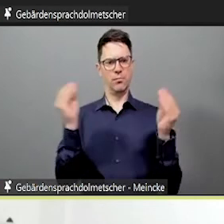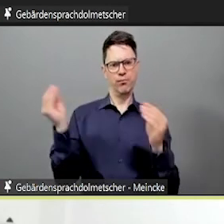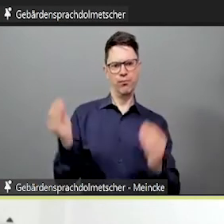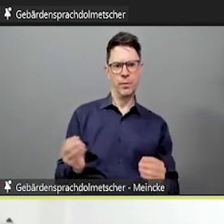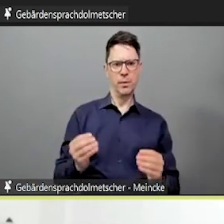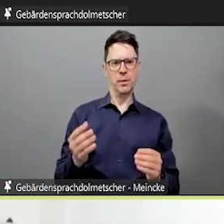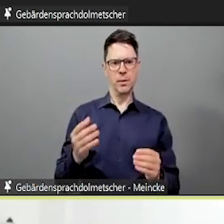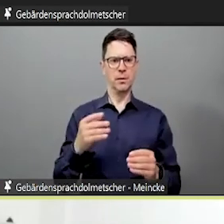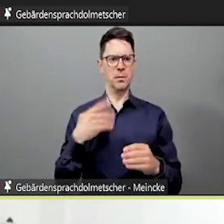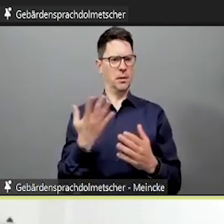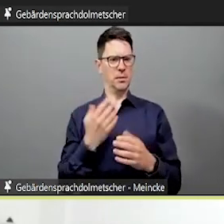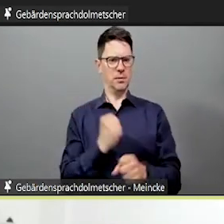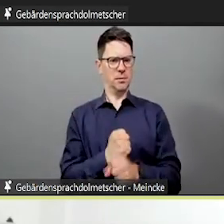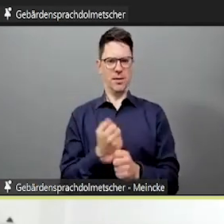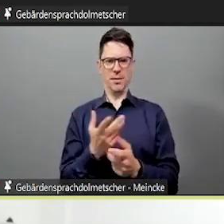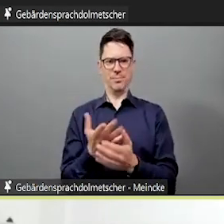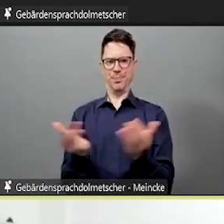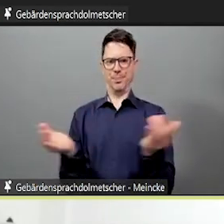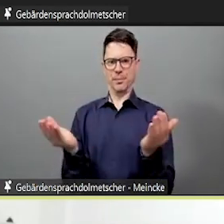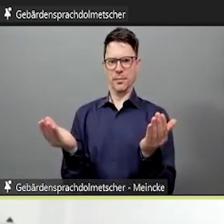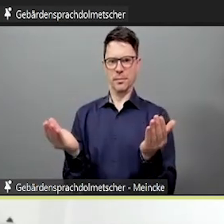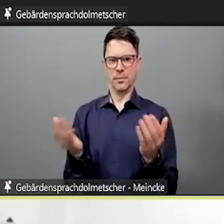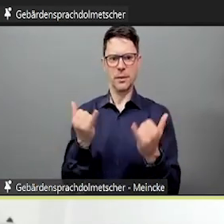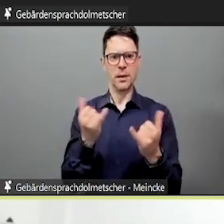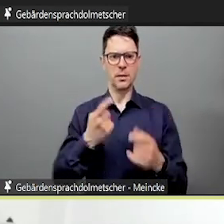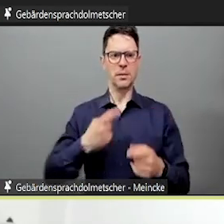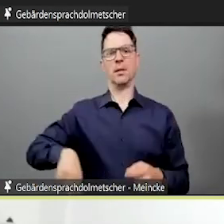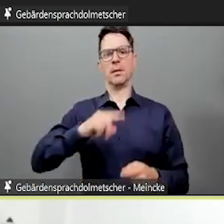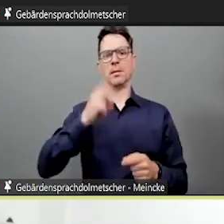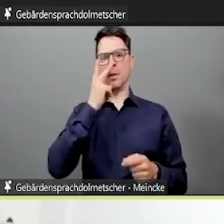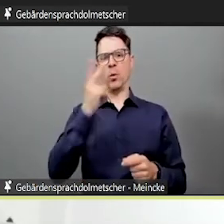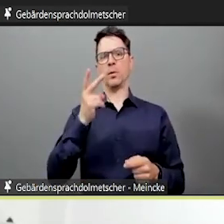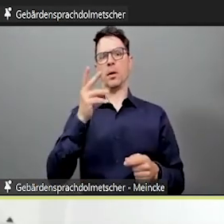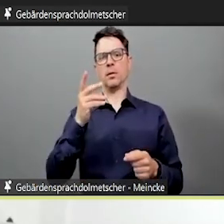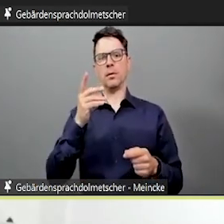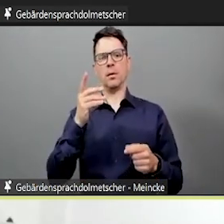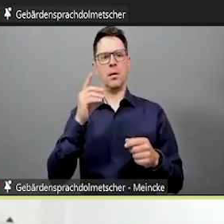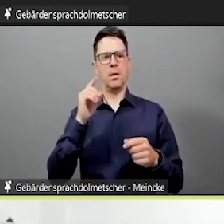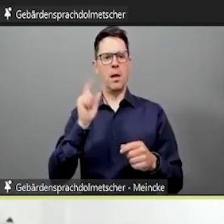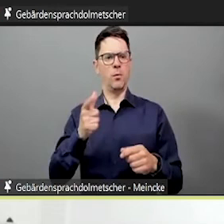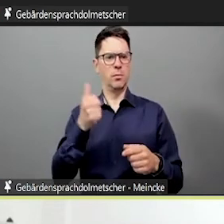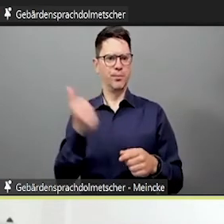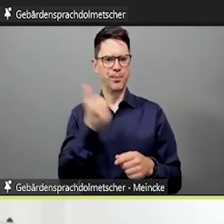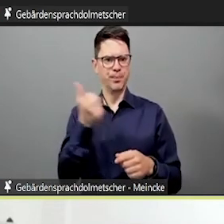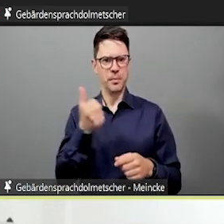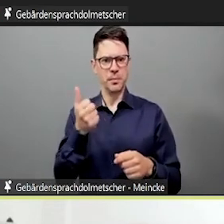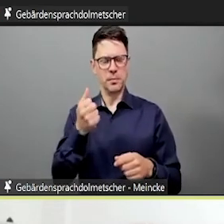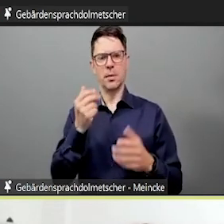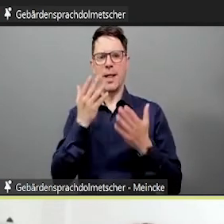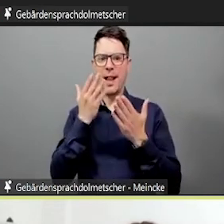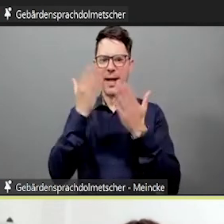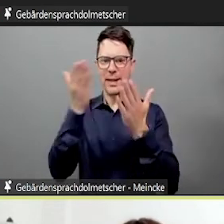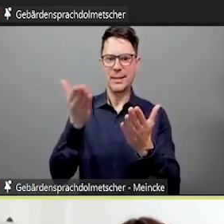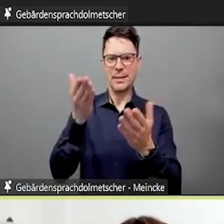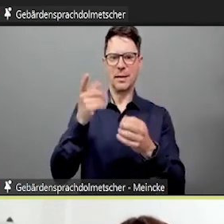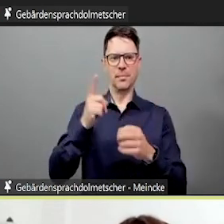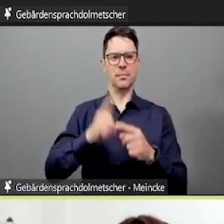um auch zu sehen, wer verbirgt sich denn hinter dem Namen? Was ist das denn für eine Person eigentlich? Das ist immer ein ganz guter Icebreaker.